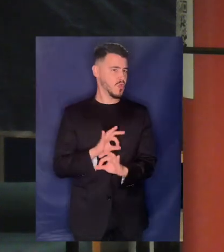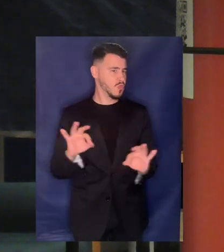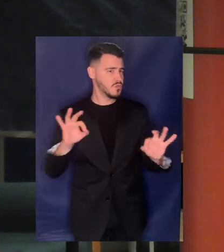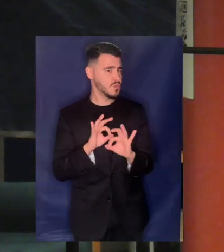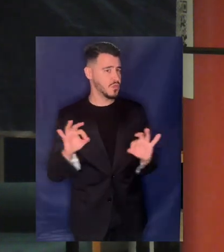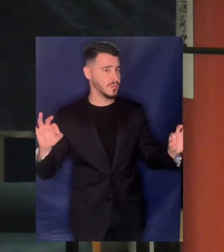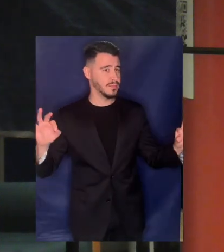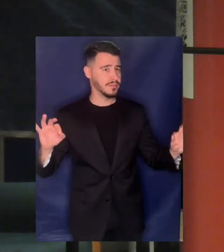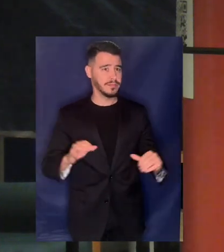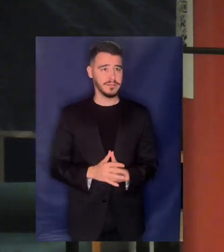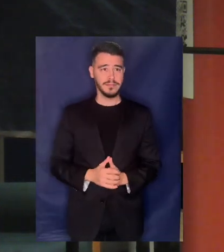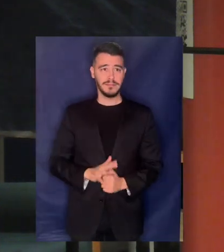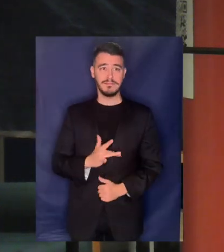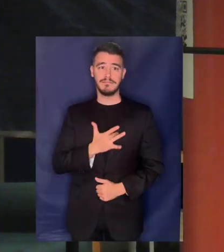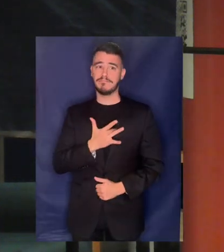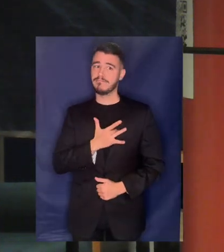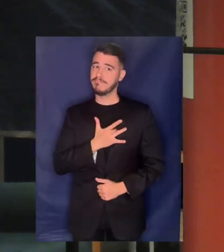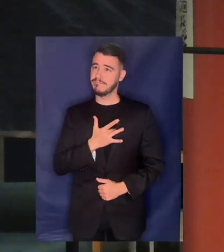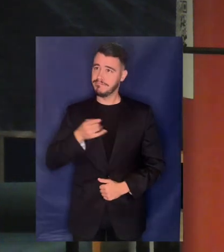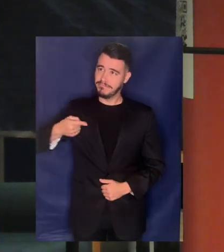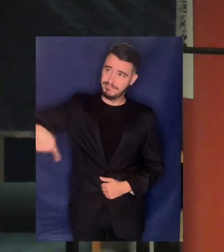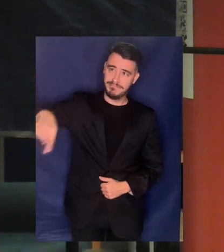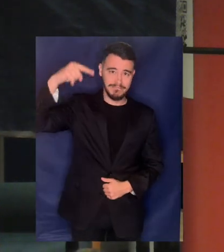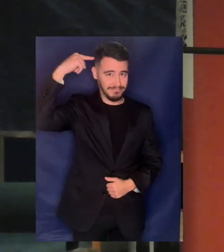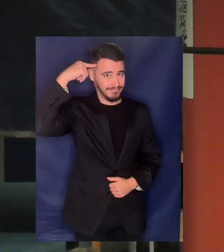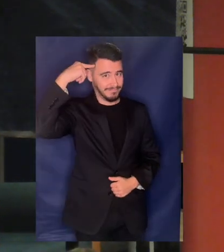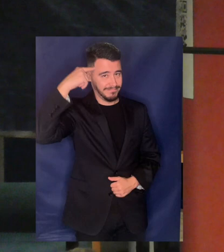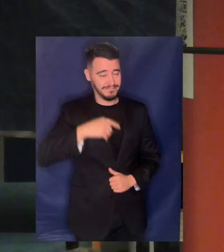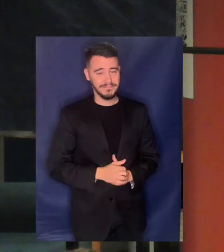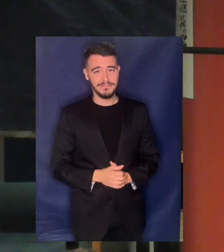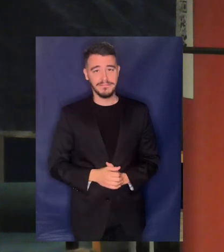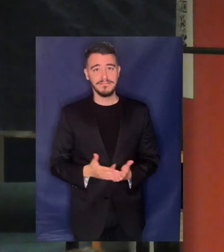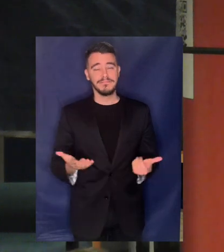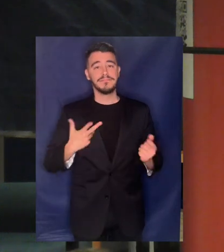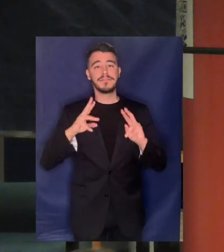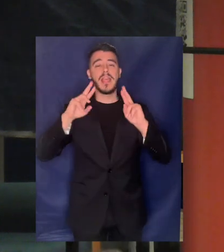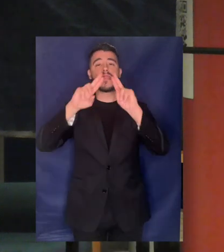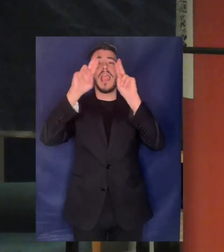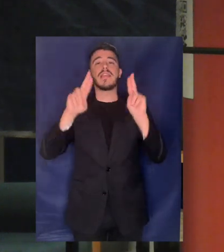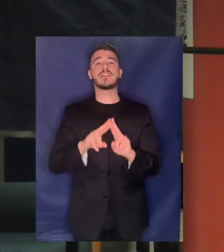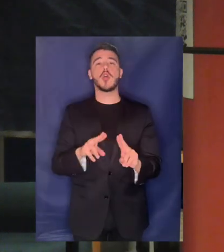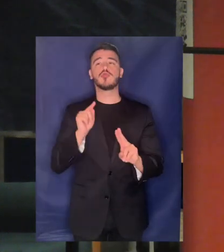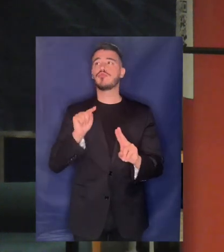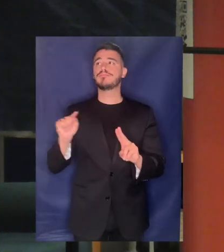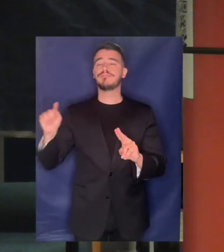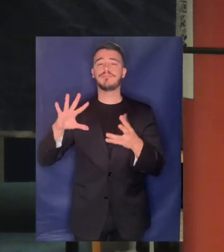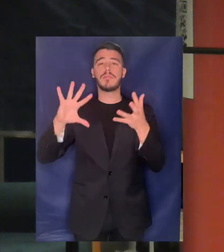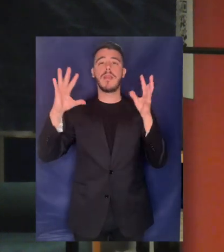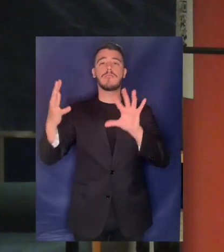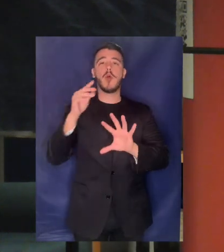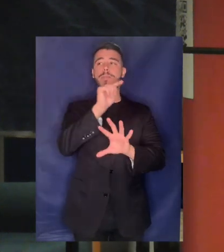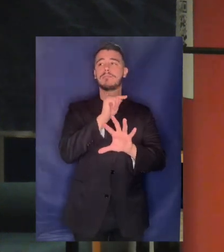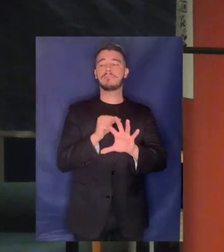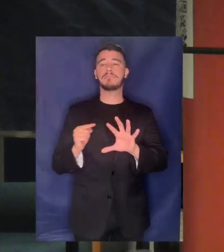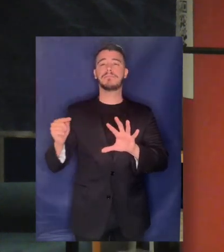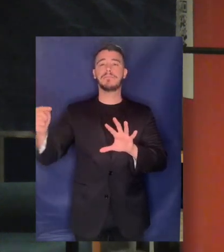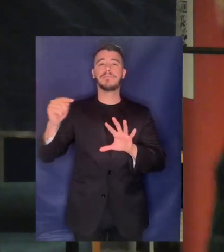Λοιπόν, διεθνείς πρακτικές, διεθνή παραδείγματα, διεθνές εμπειρία